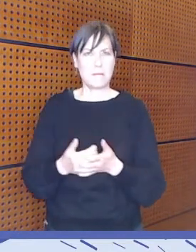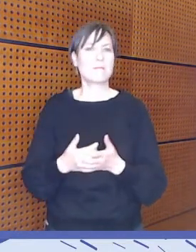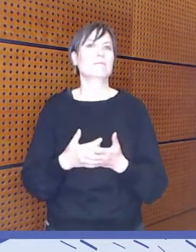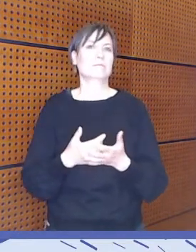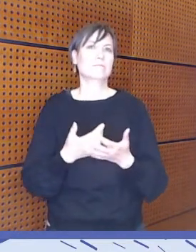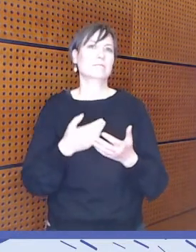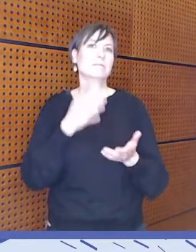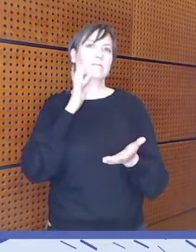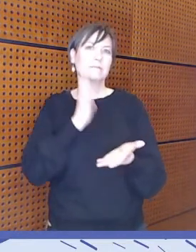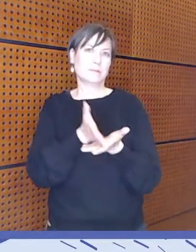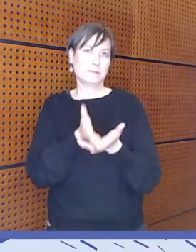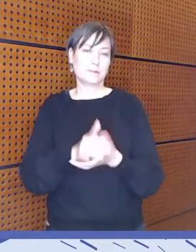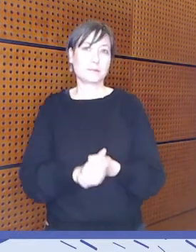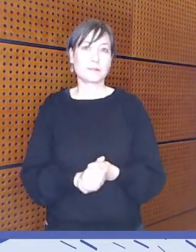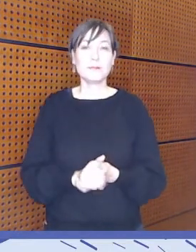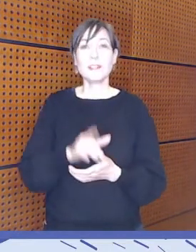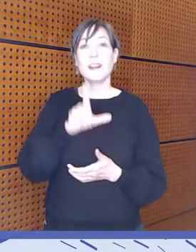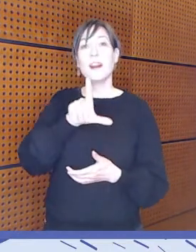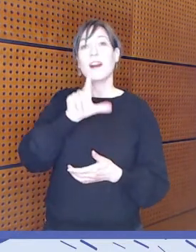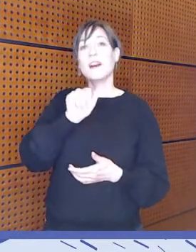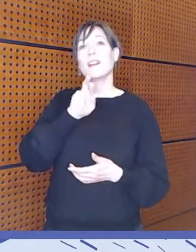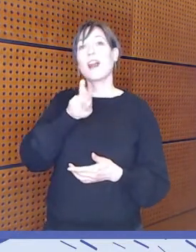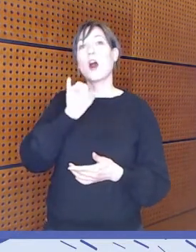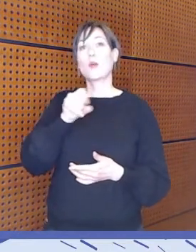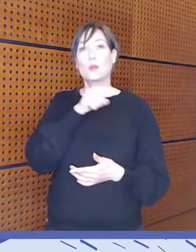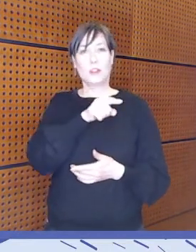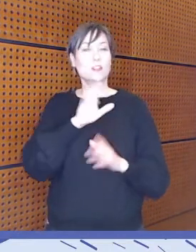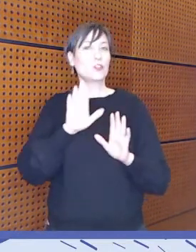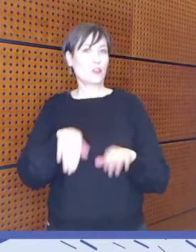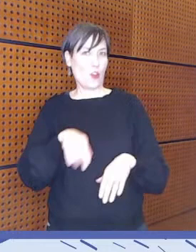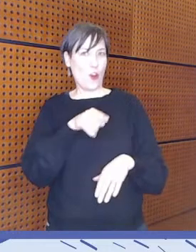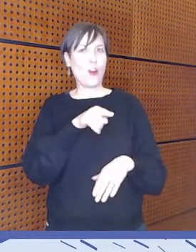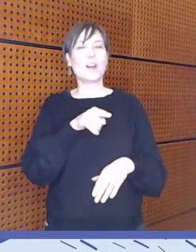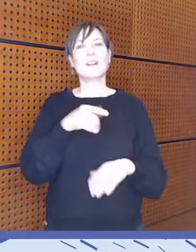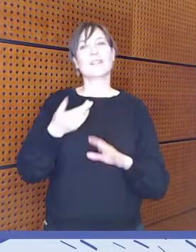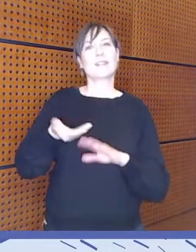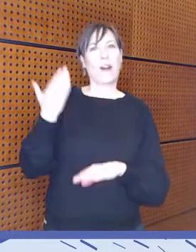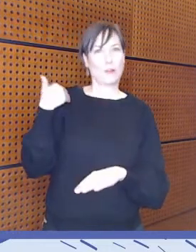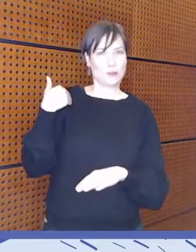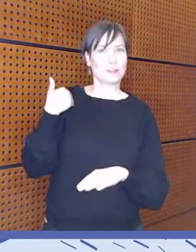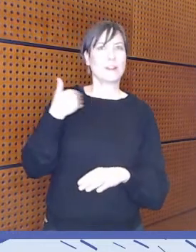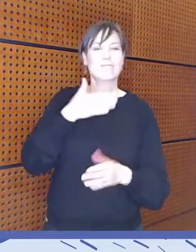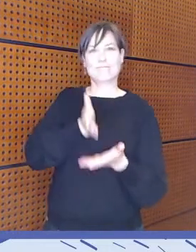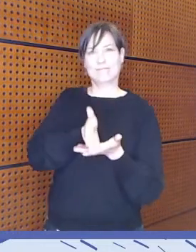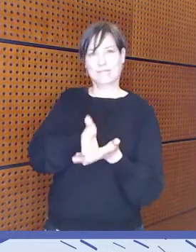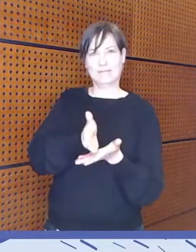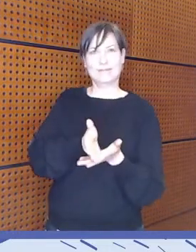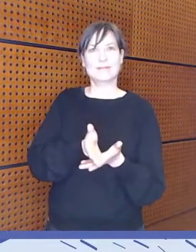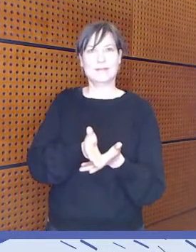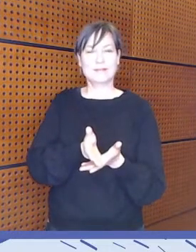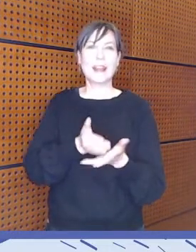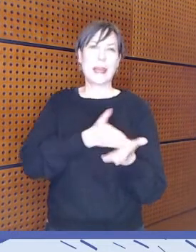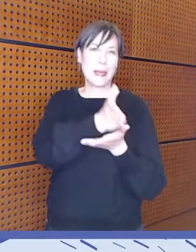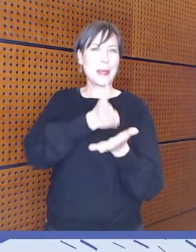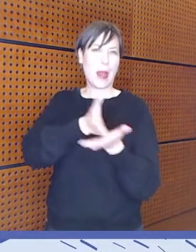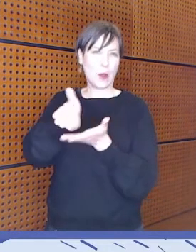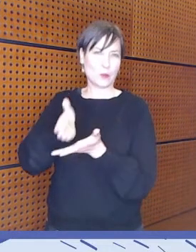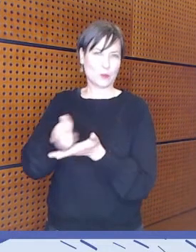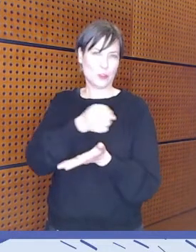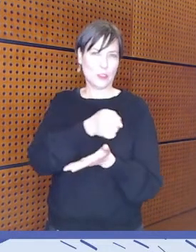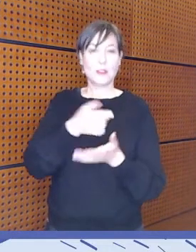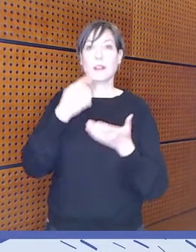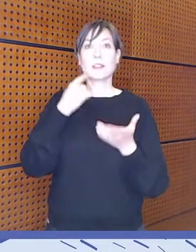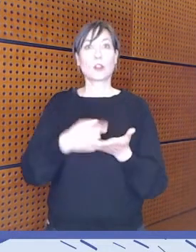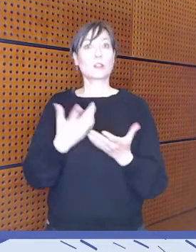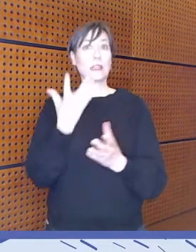No Lauri tuossa jo ansiokkaasti vähän tätä taustaa toikin esille nimenomaan näiden linjausten osalta. Eli miksi ylipäänsä nyt puhutaan